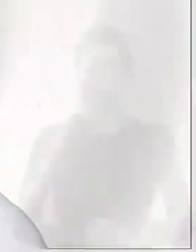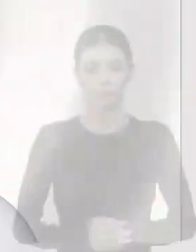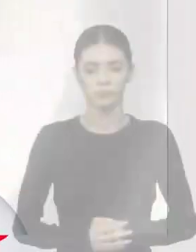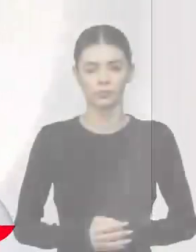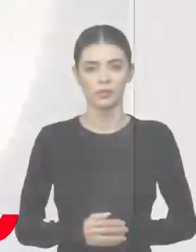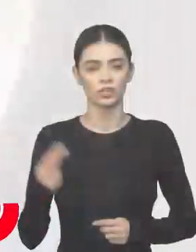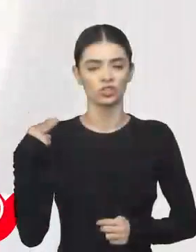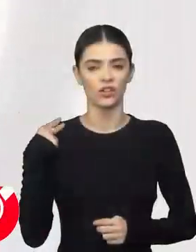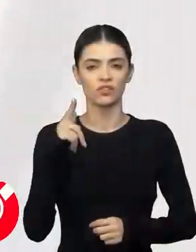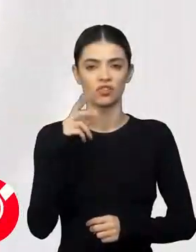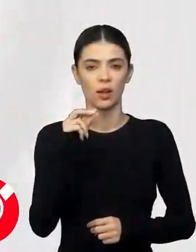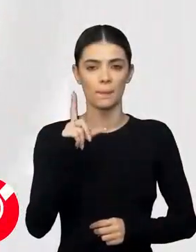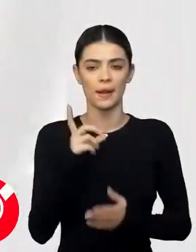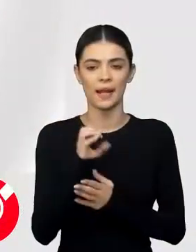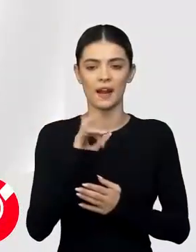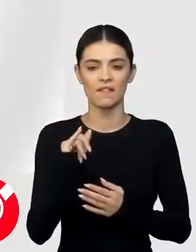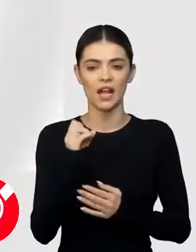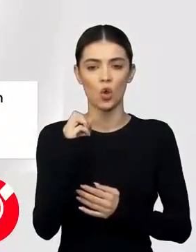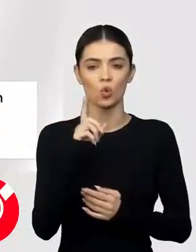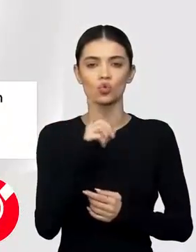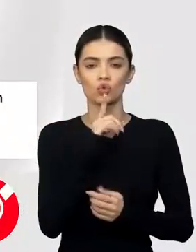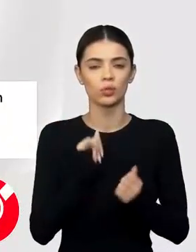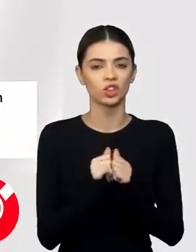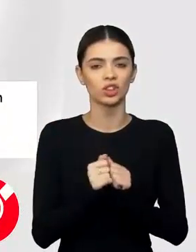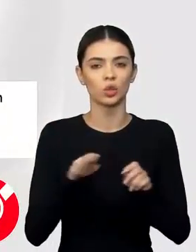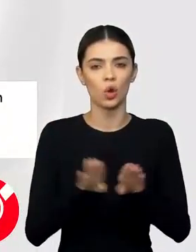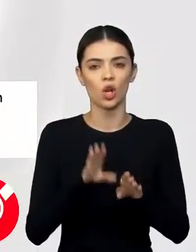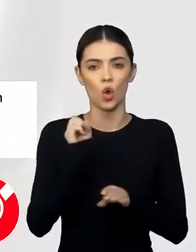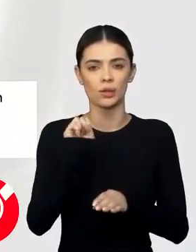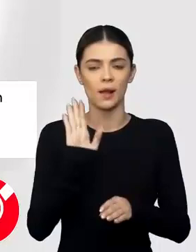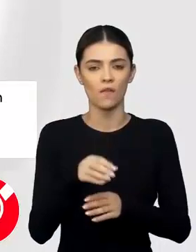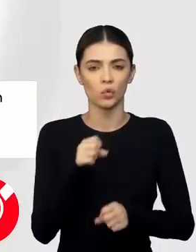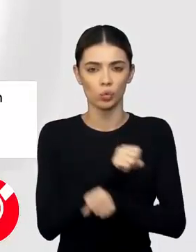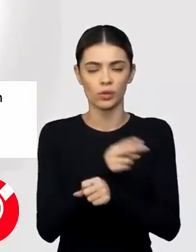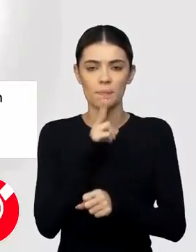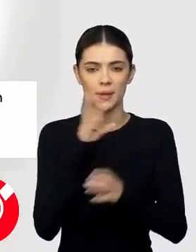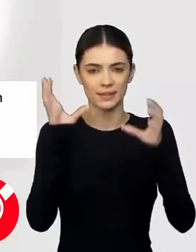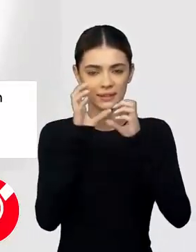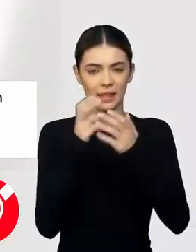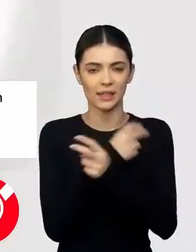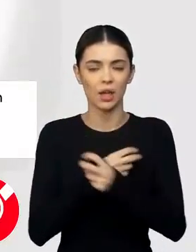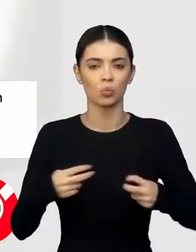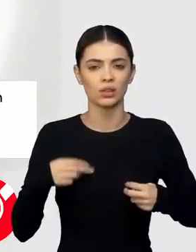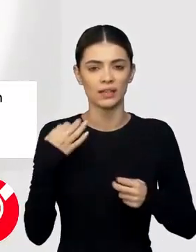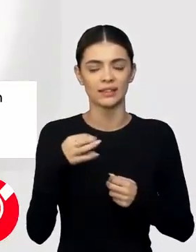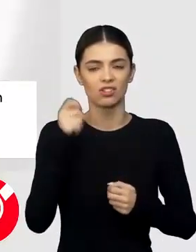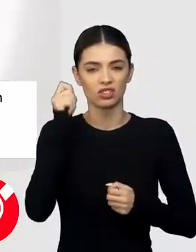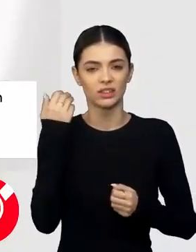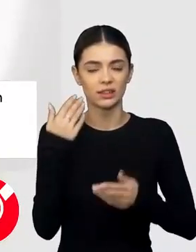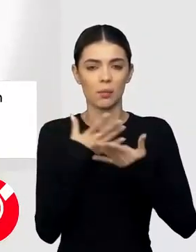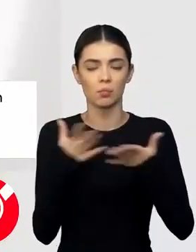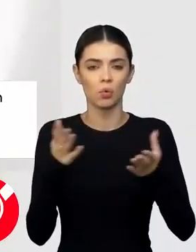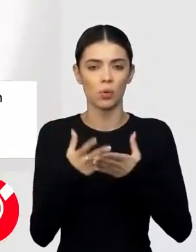Așadar, patronii stației GPL din Crevedia în Ionuț Doldurea și Cosmin Stânga au fost reținuți marți seară de procurori la 10 zile de la